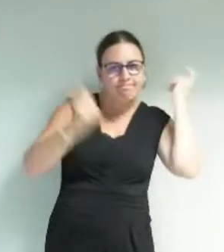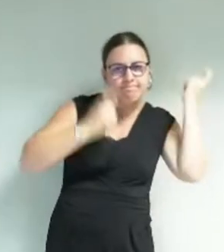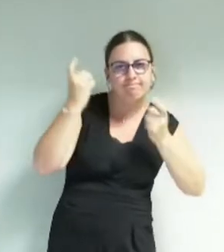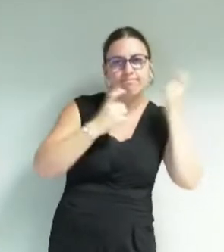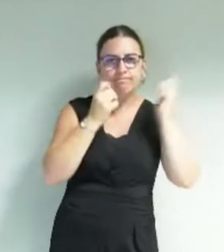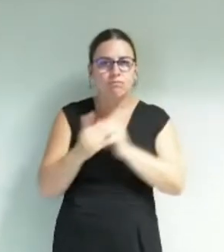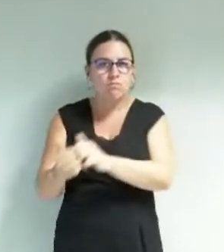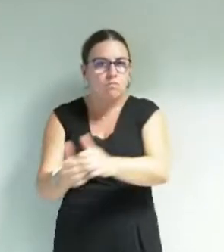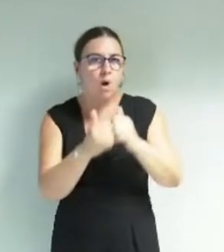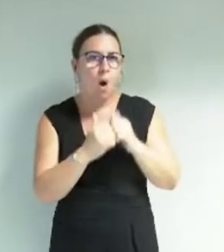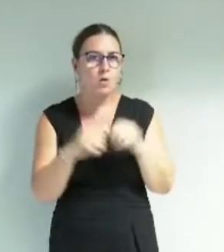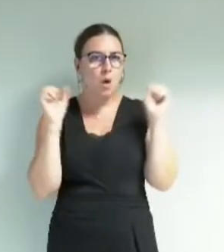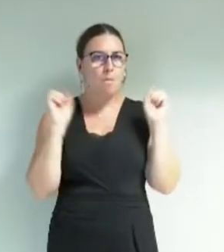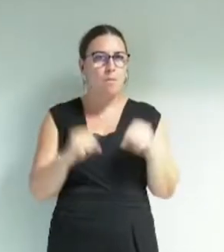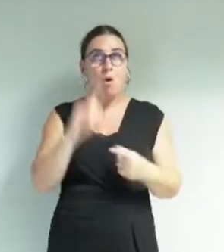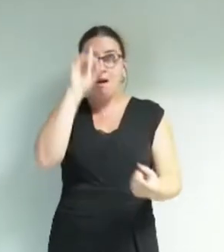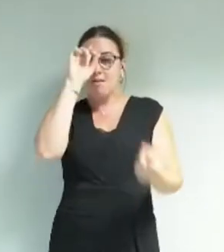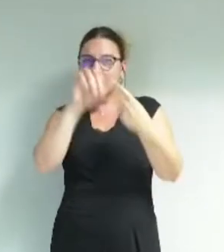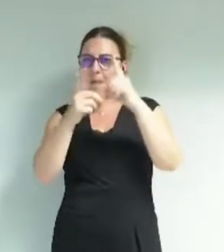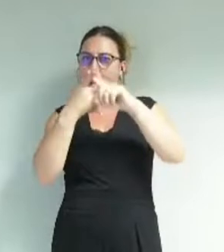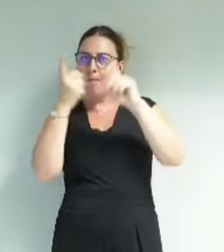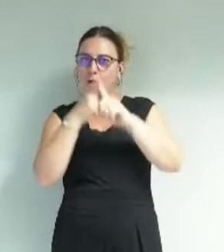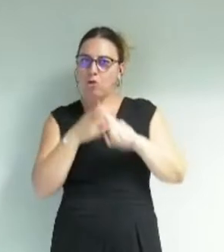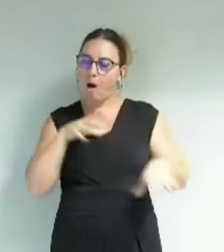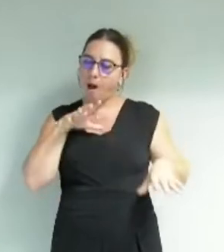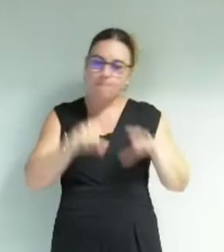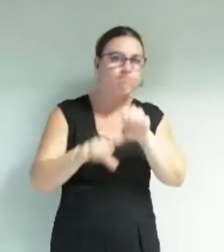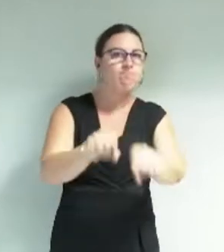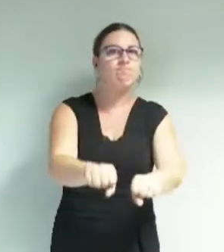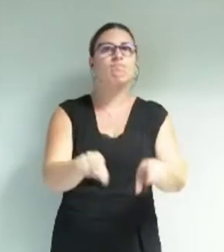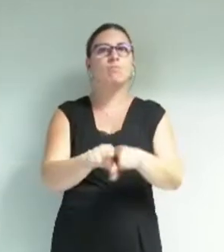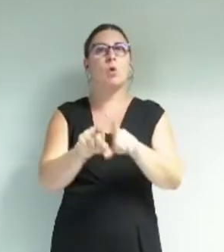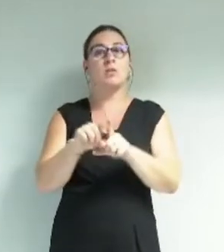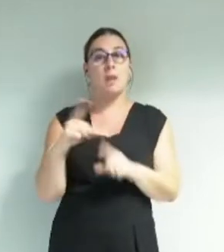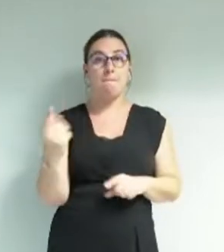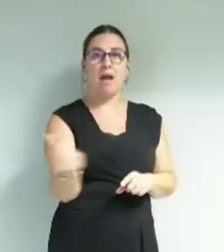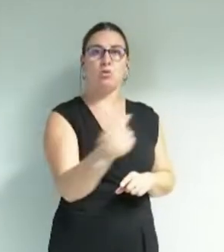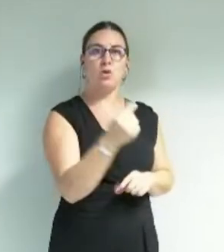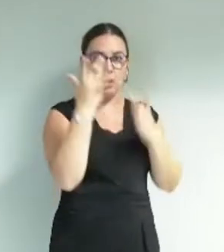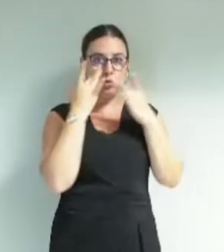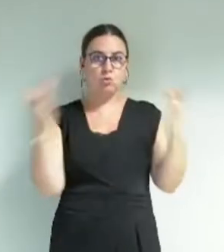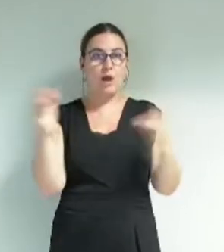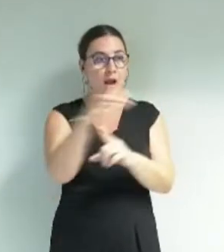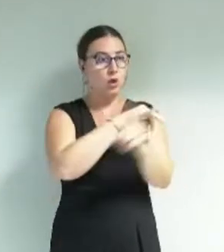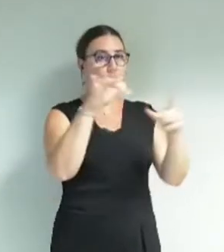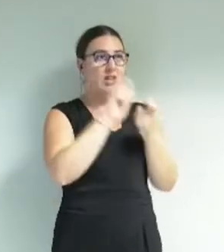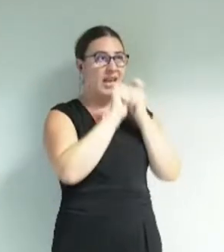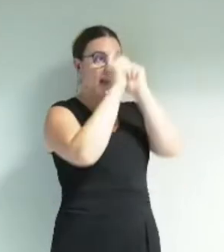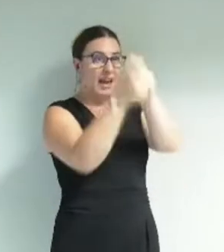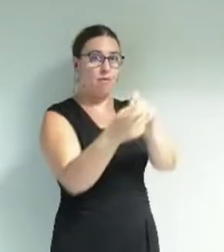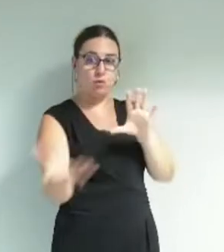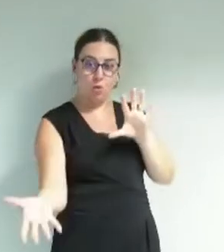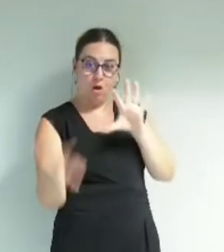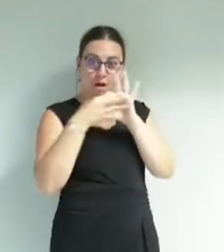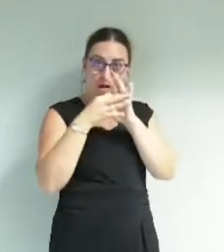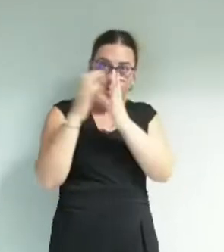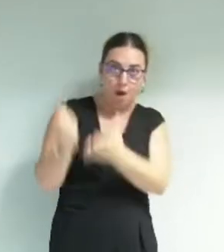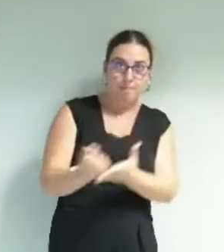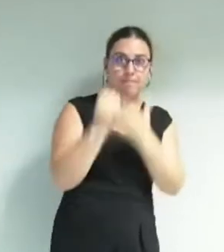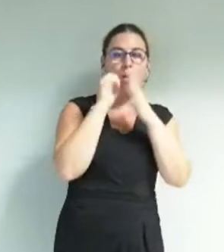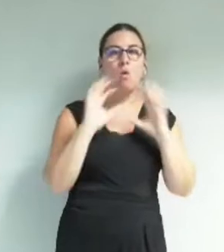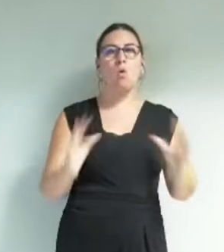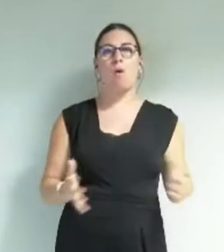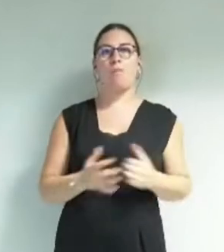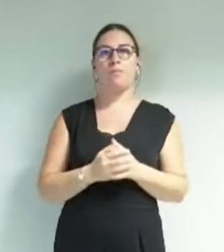de se saisir de ces questions, comment les acteurs culturels peuvent accompagner la société dans cette révolution en cours. La